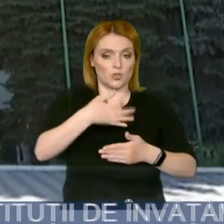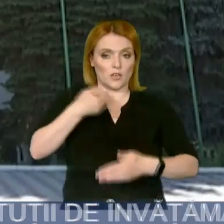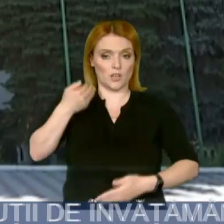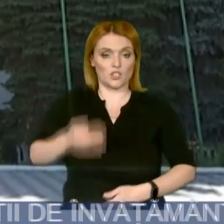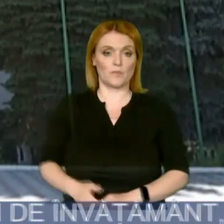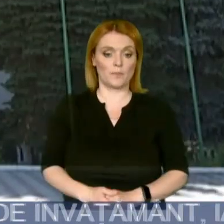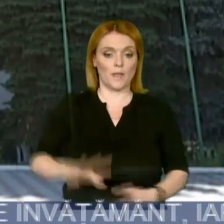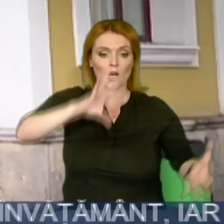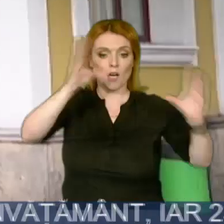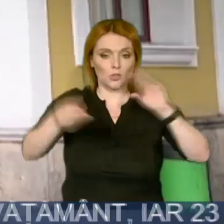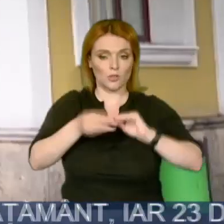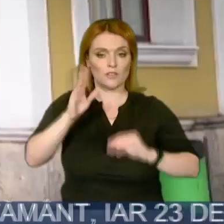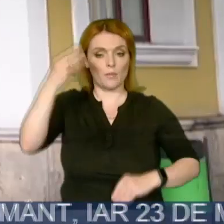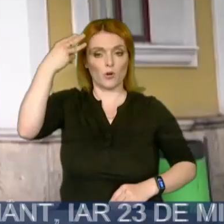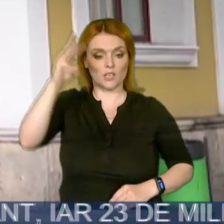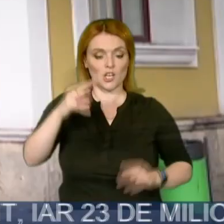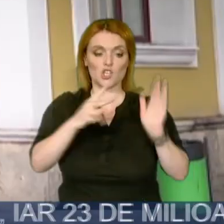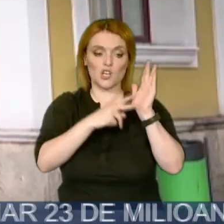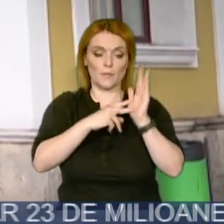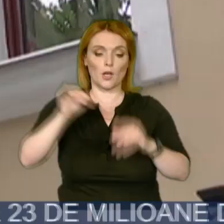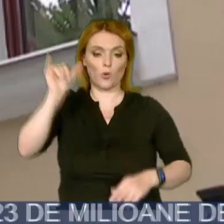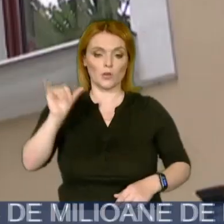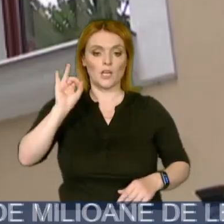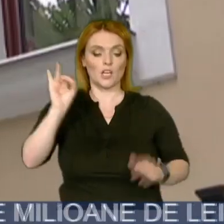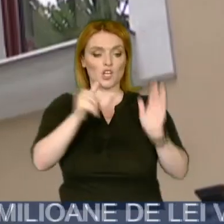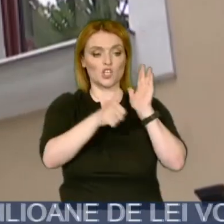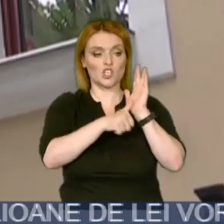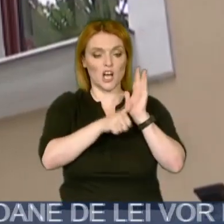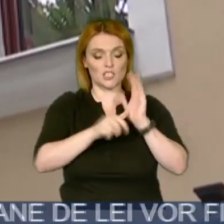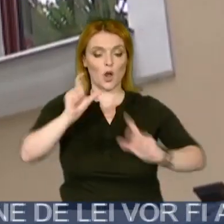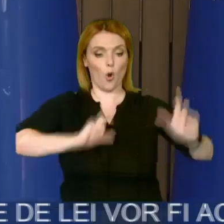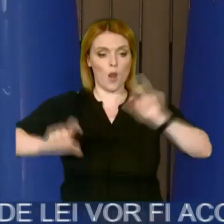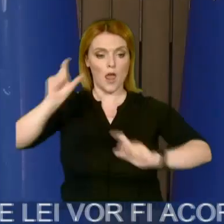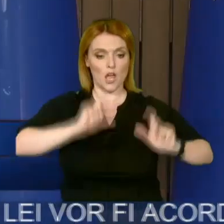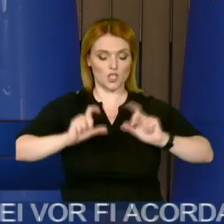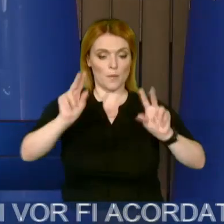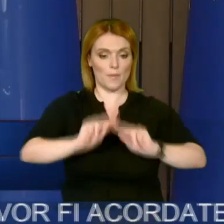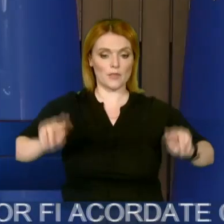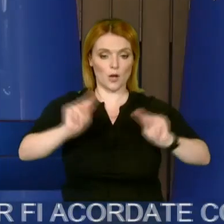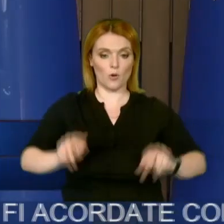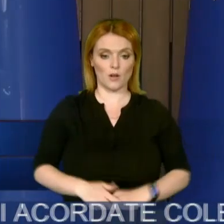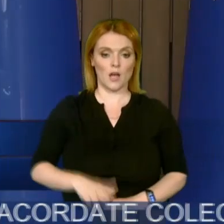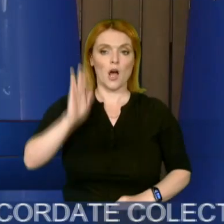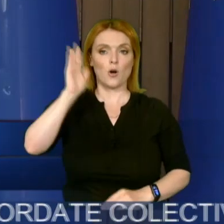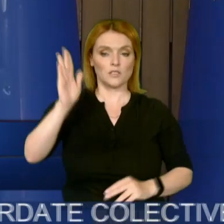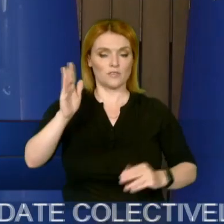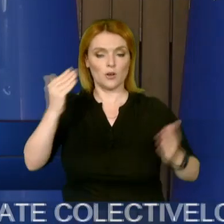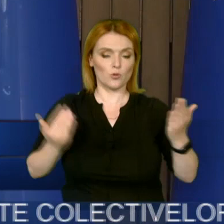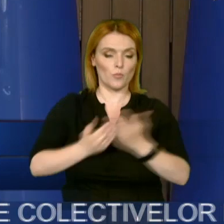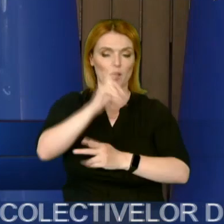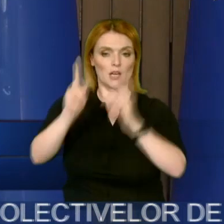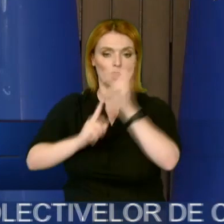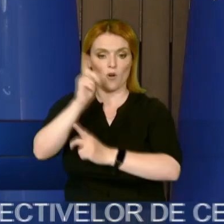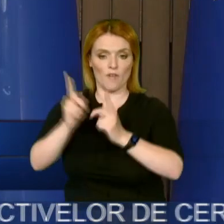În total vor fi modernizate șapte universități și șase colegii pedagogice. Urmează să fie renovate și dotate cu